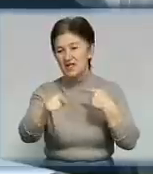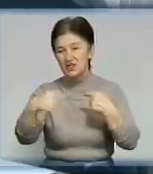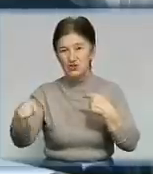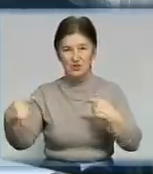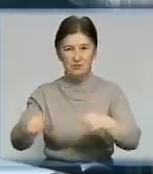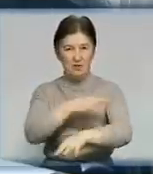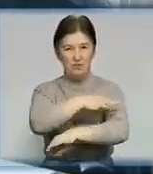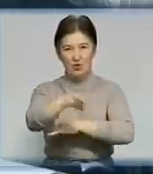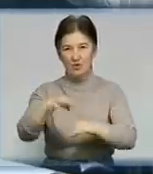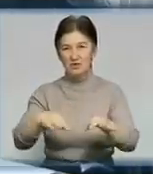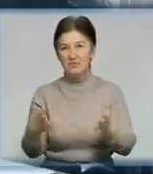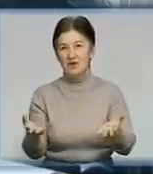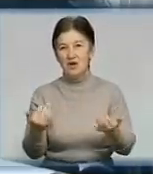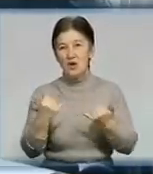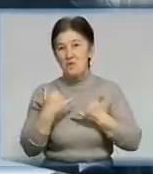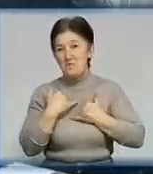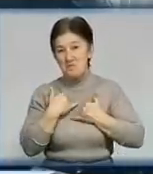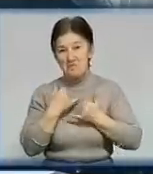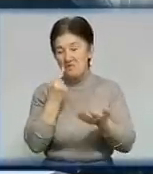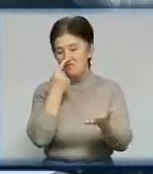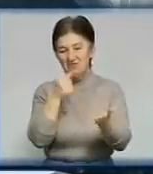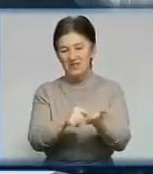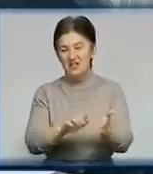Якось ми не дійшли до цього.